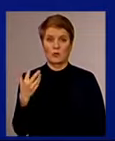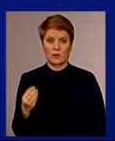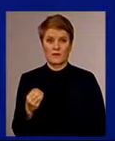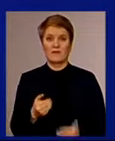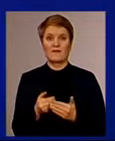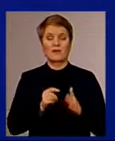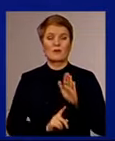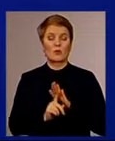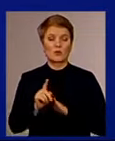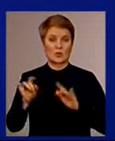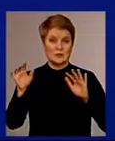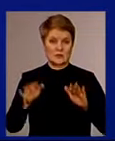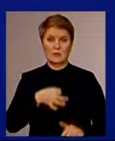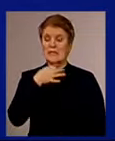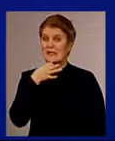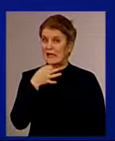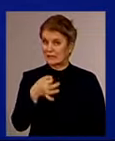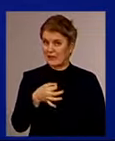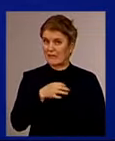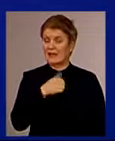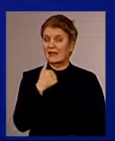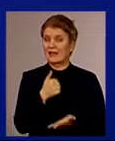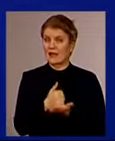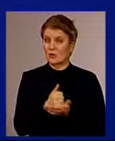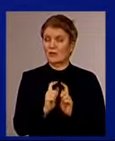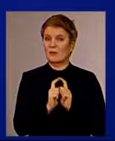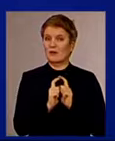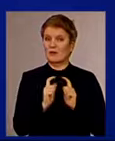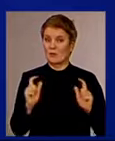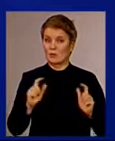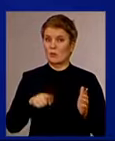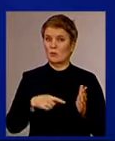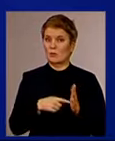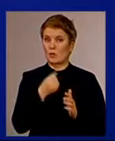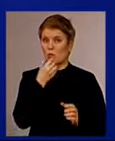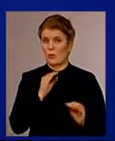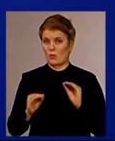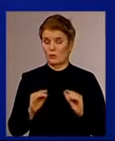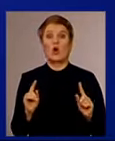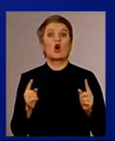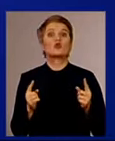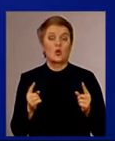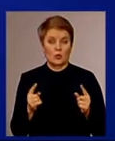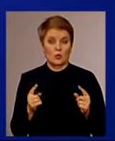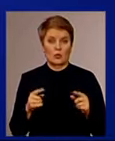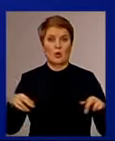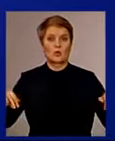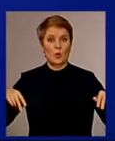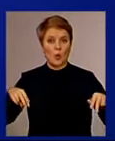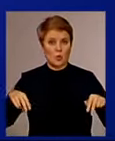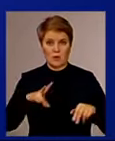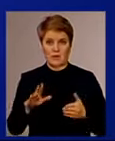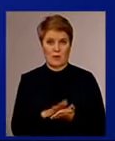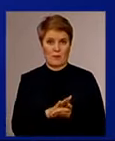сказав громадському радіо директор департаменту міського благоустрою Андрій Фщук. Чому ж тротуари не почистили вчасно, намагався з'ясувати